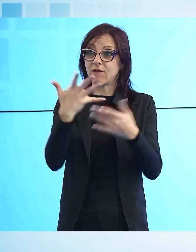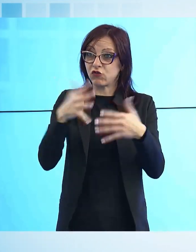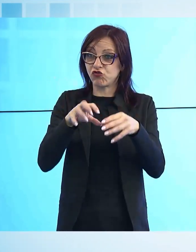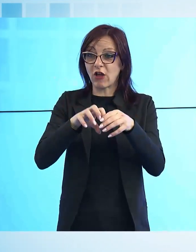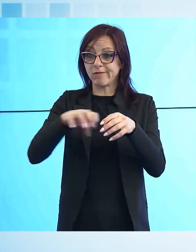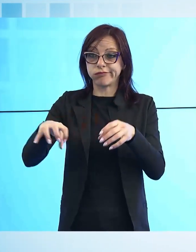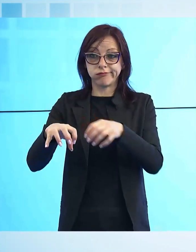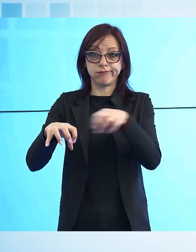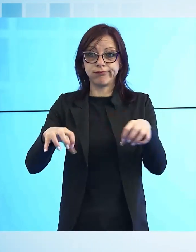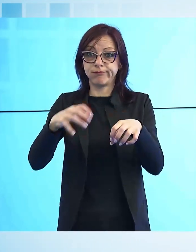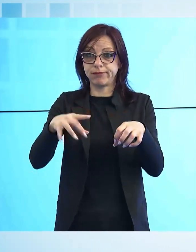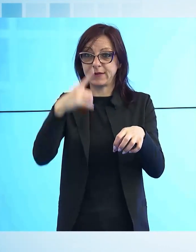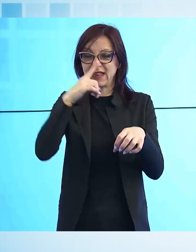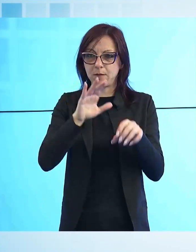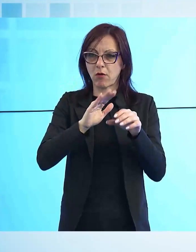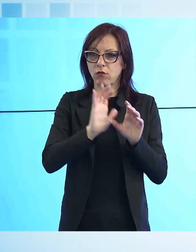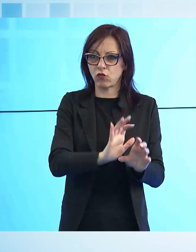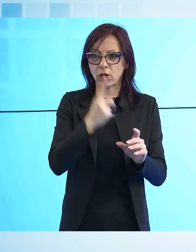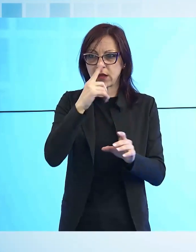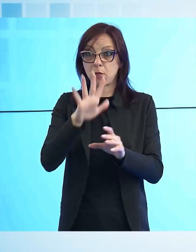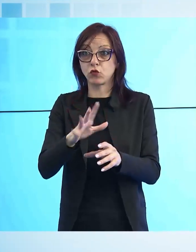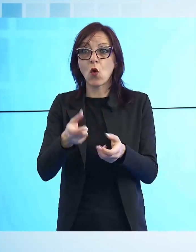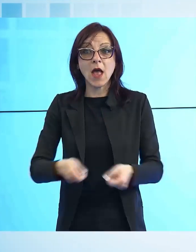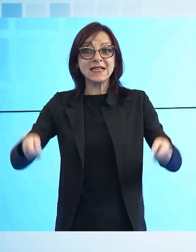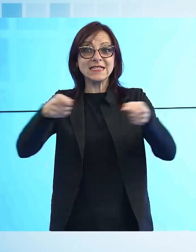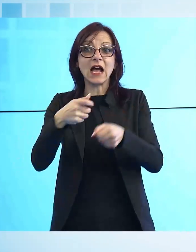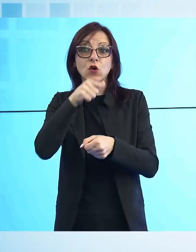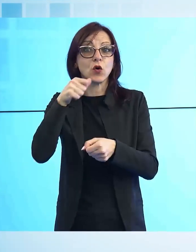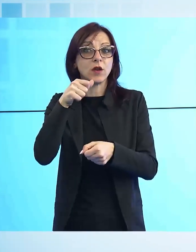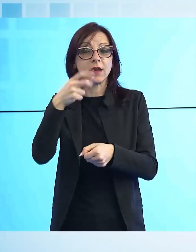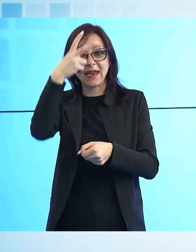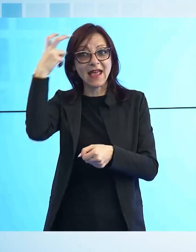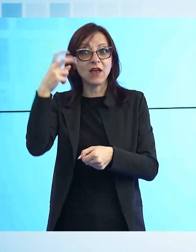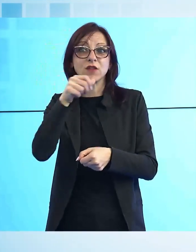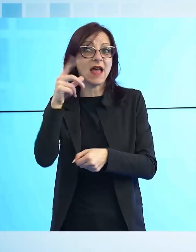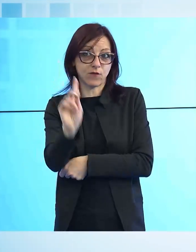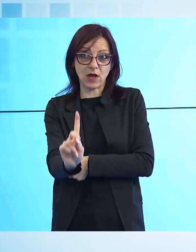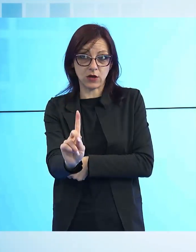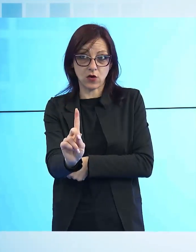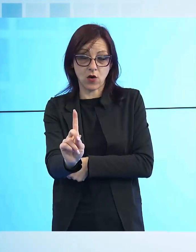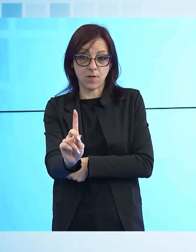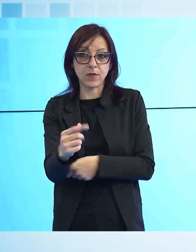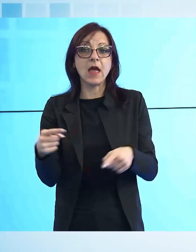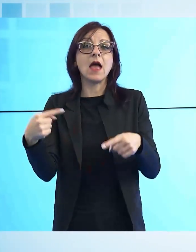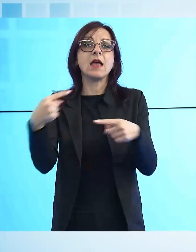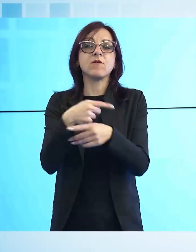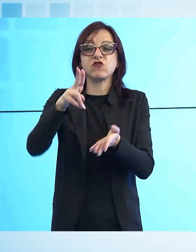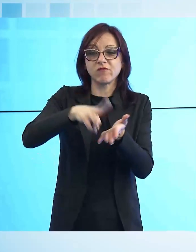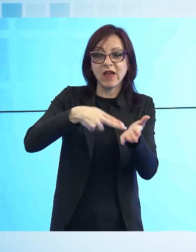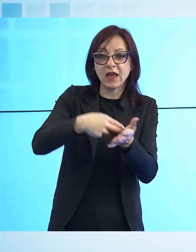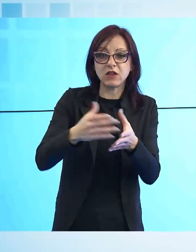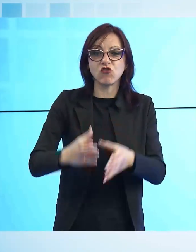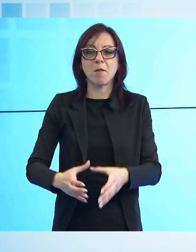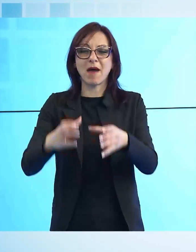tipologia e non siano racchiusi in sacchi neri. Non possono essere conferiti invece vernici e barattoli contaminati